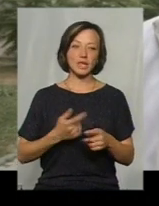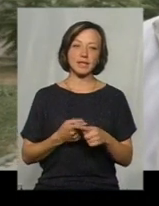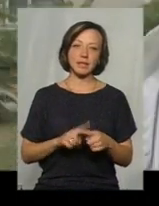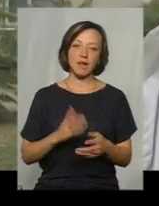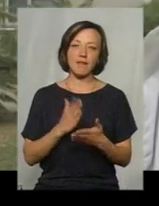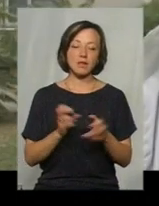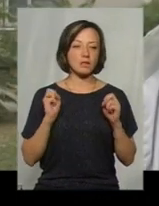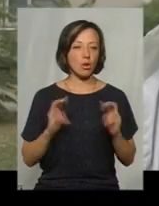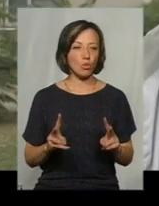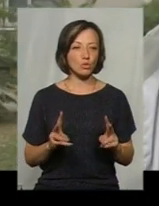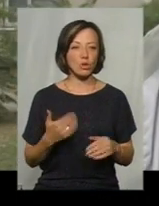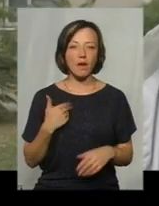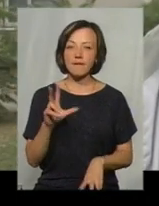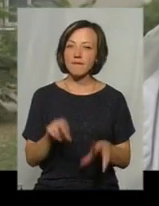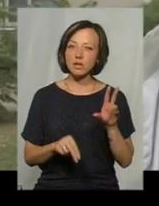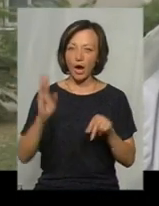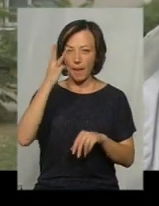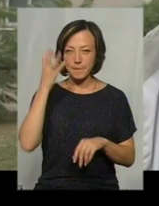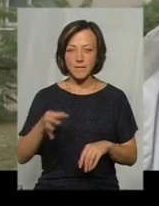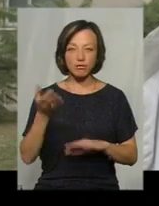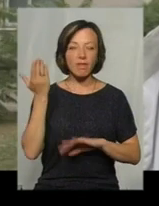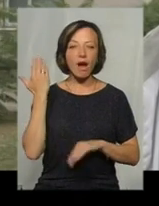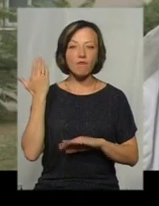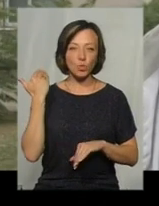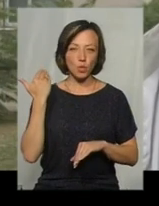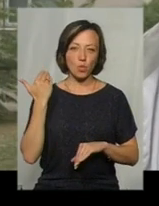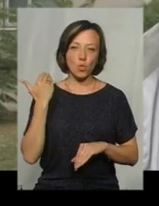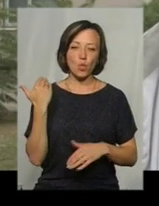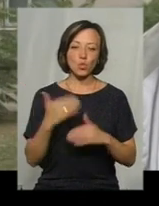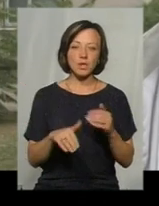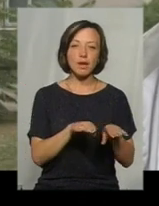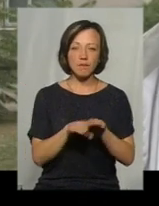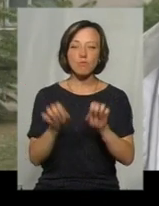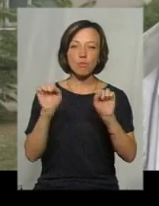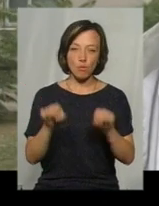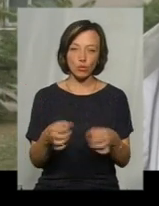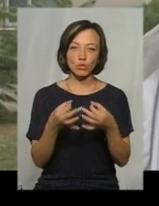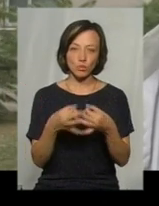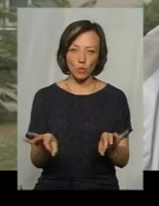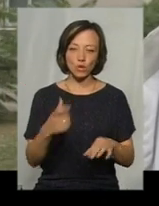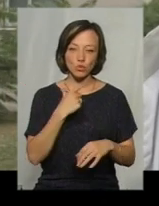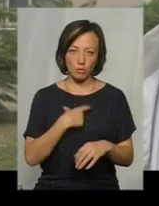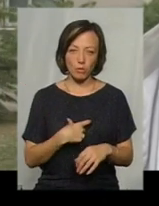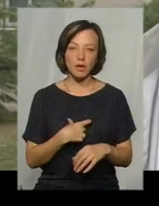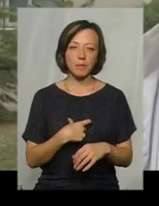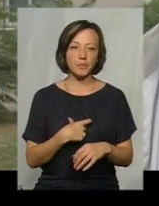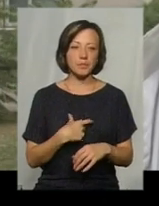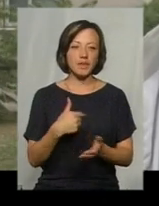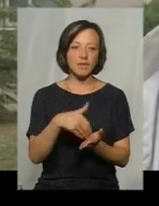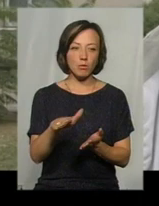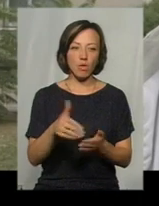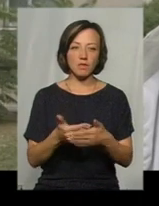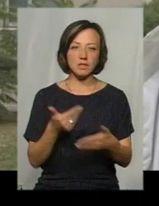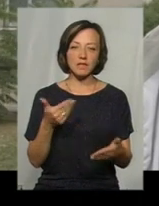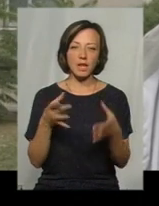загрозою. Я рахую, що Хмельниччина вже давно вийшла на той рівень, який може дозволити також собі відмовитись